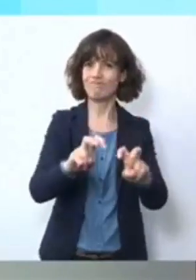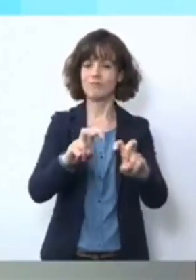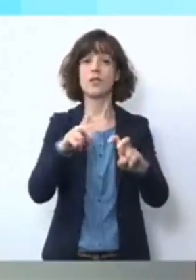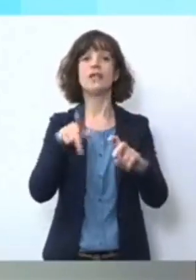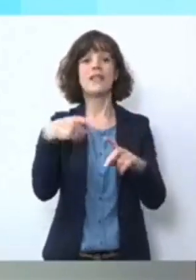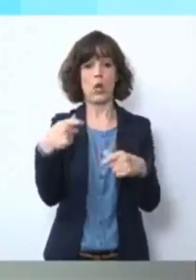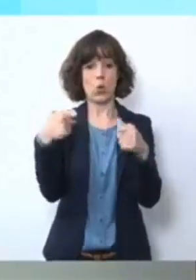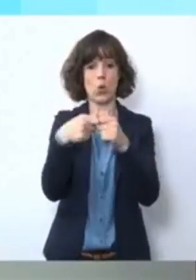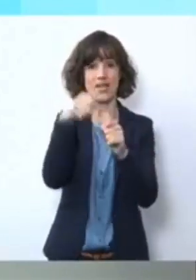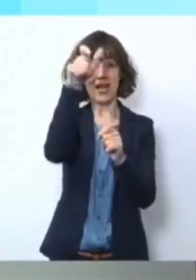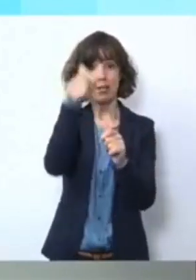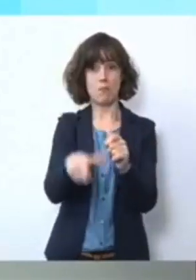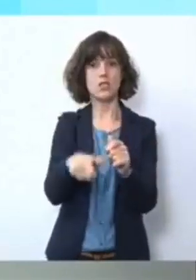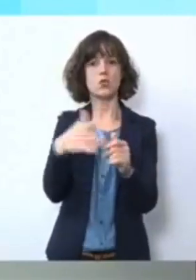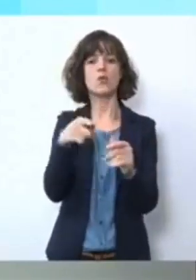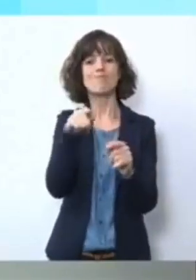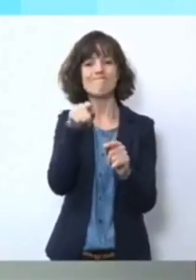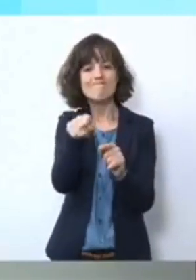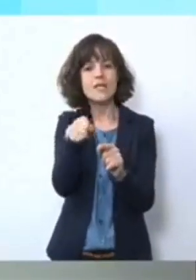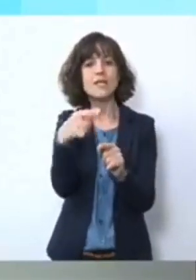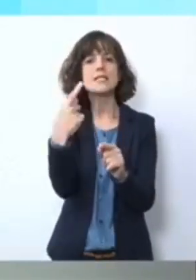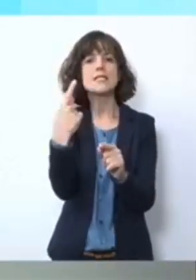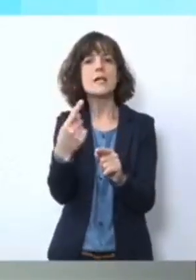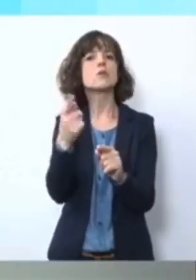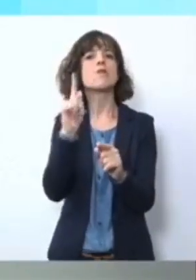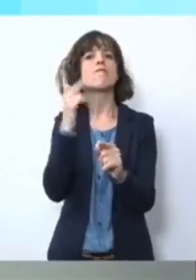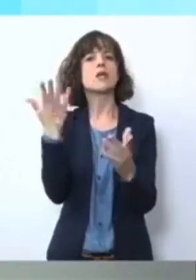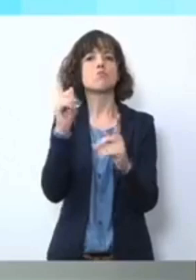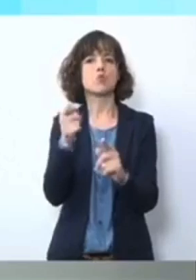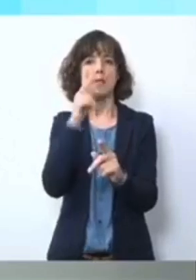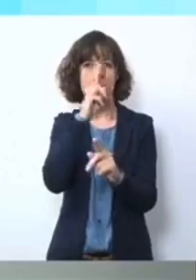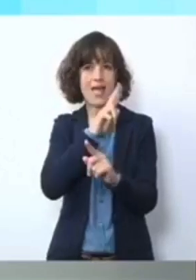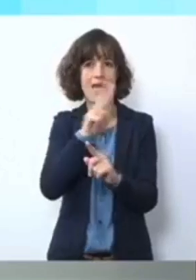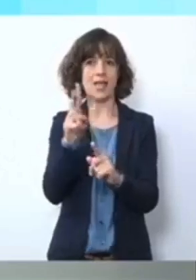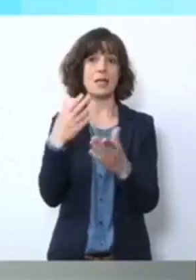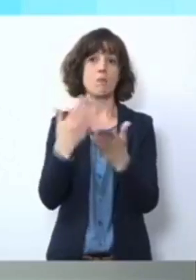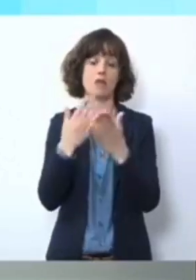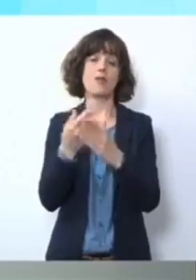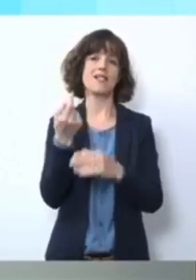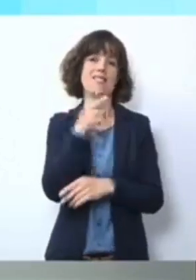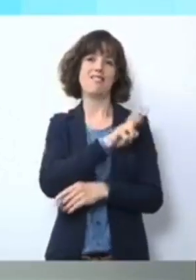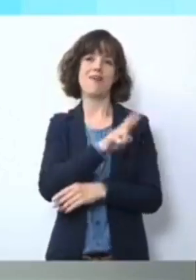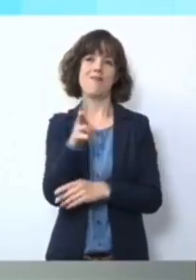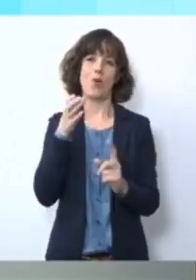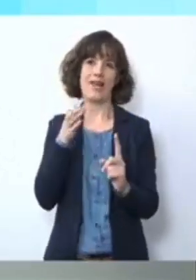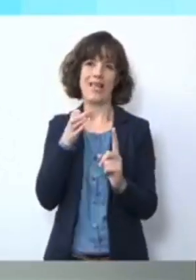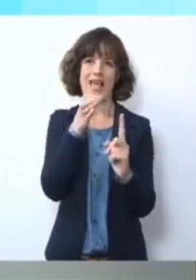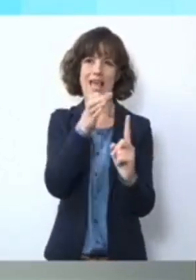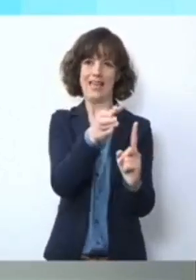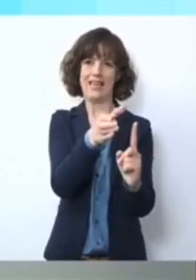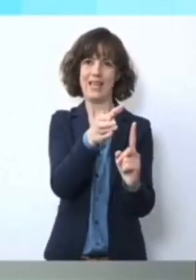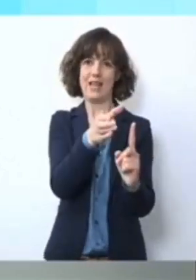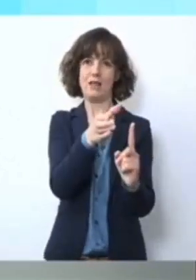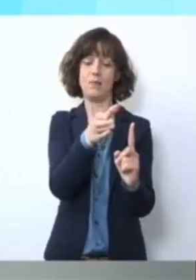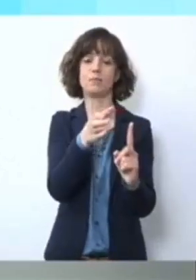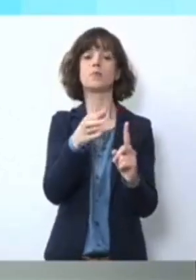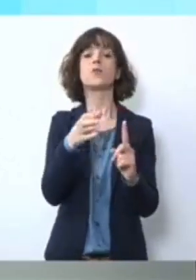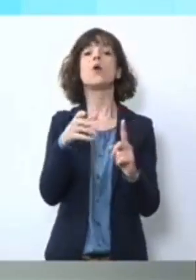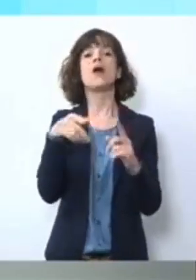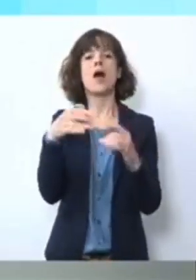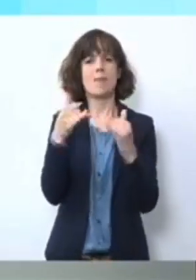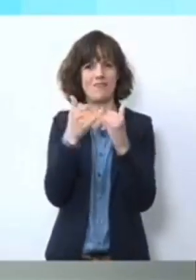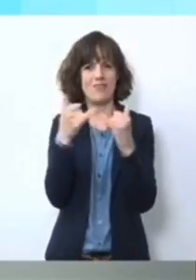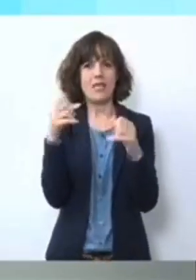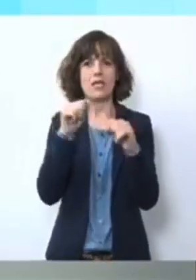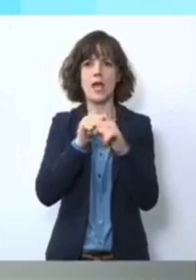Kontaktpersonen eben beachten, dass sie dann 14 Tage auch in Quarantäne entsprechend sind? Und wie kann hier Kontakt